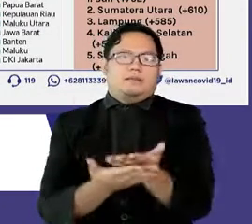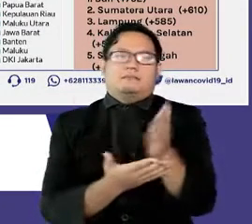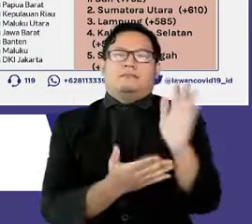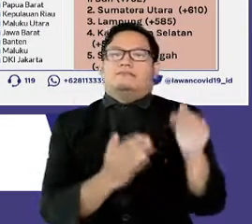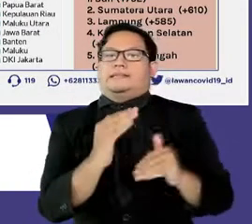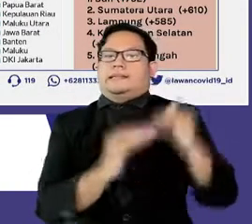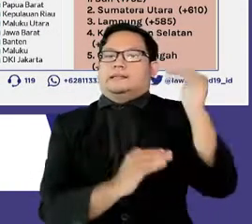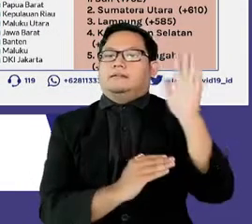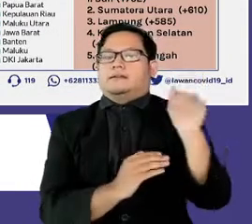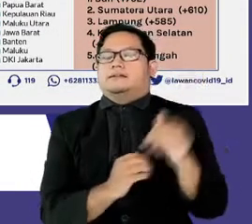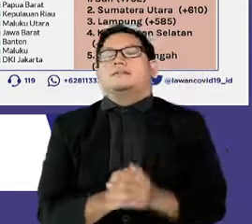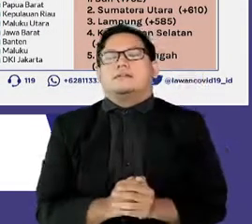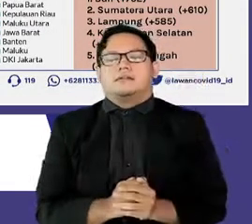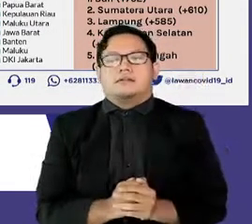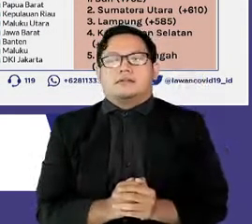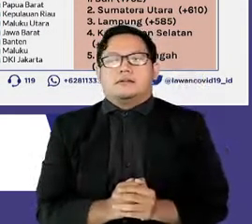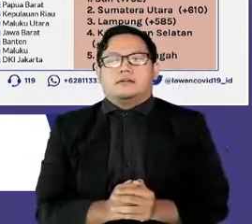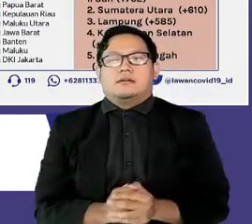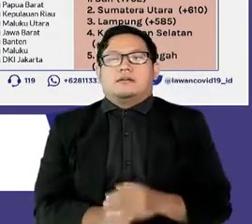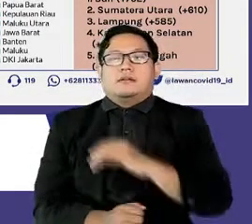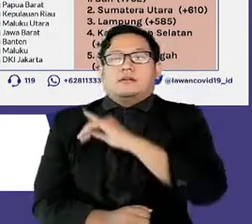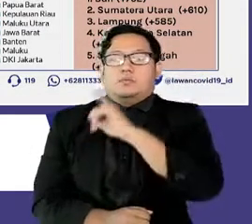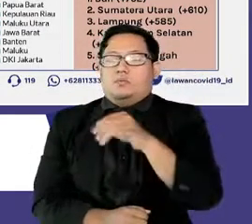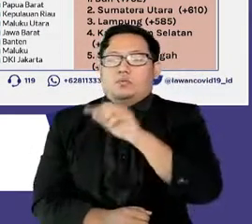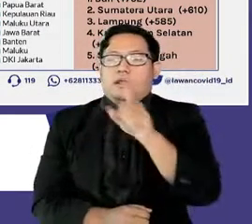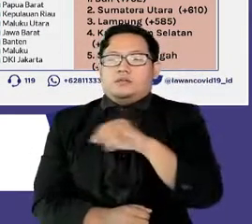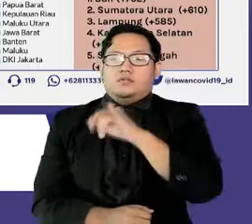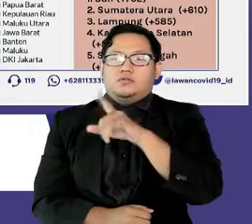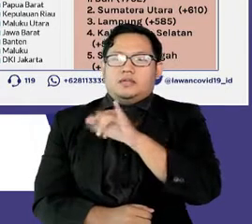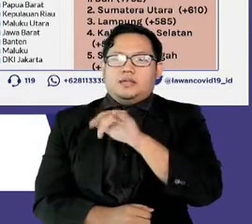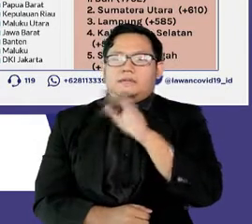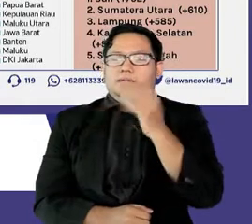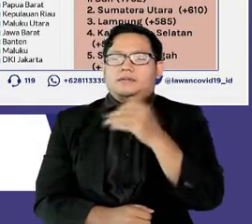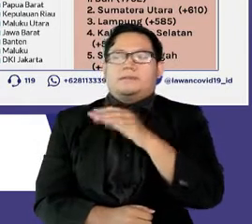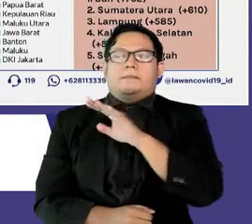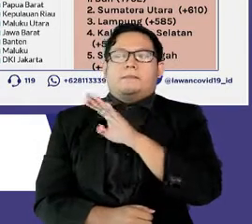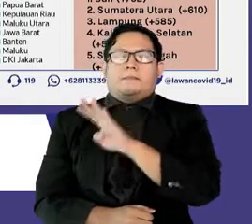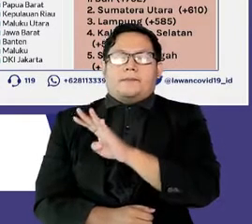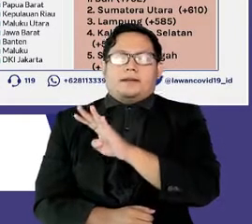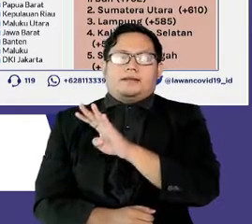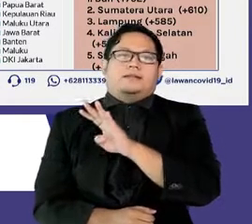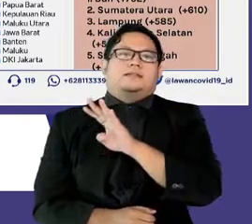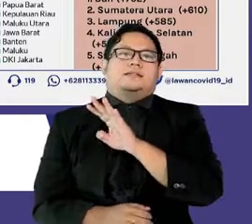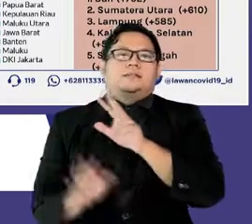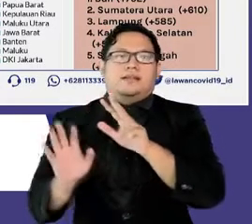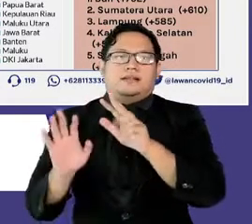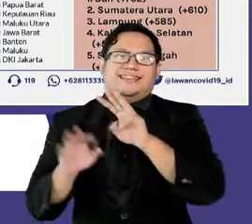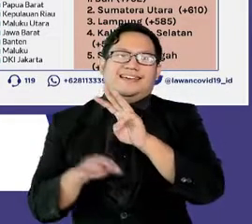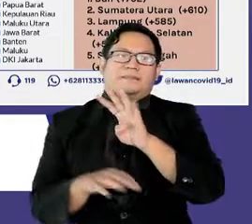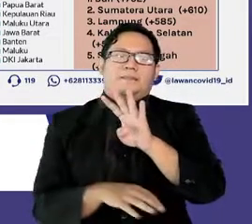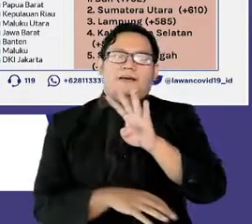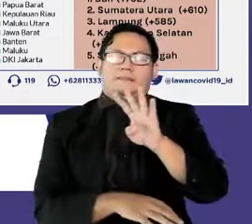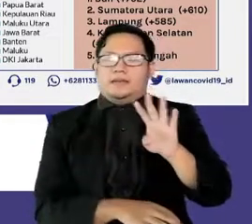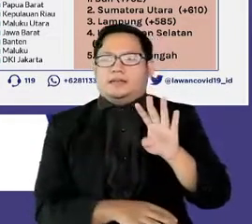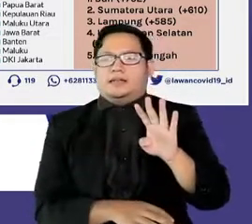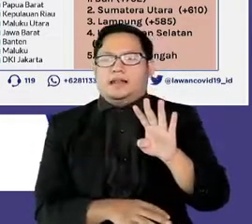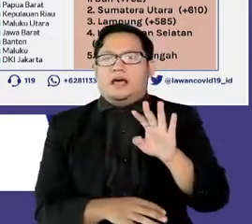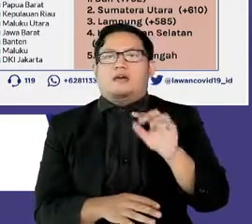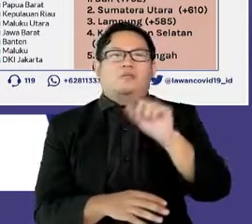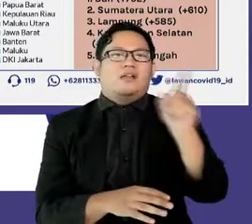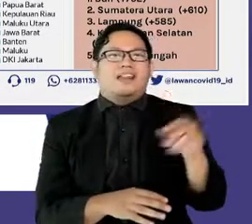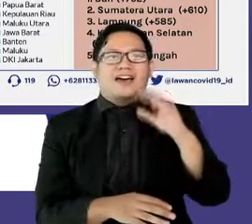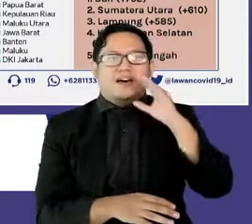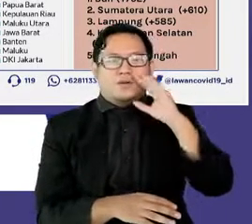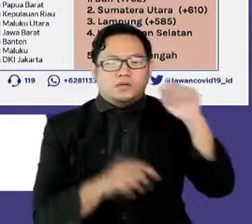Kematian di bulan Juli sebesar 34.394, sedangkan di bulan Agustus meningkat